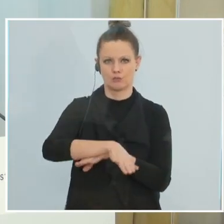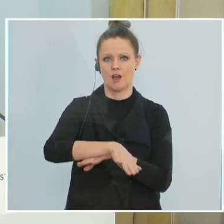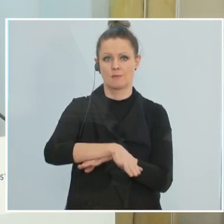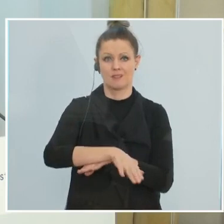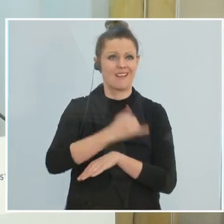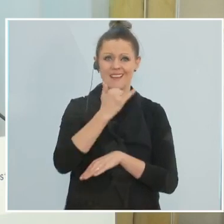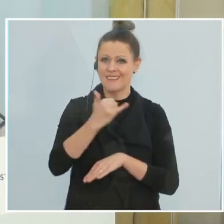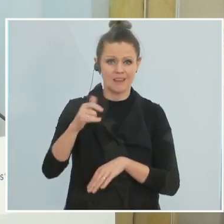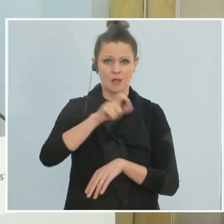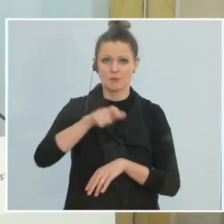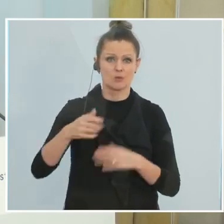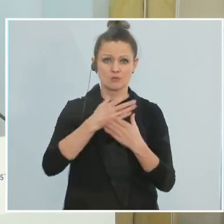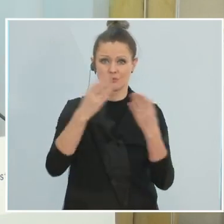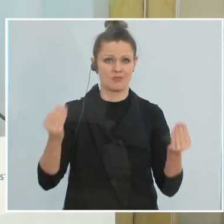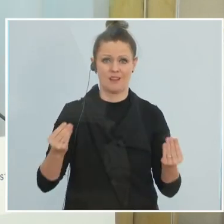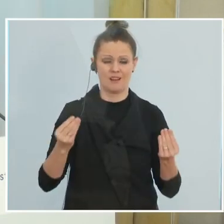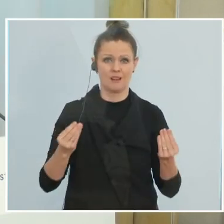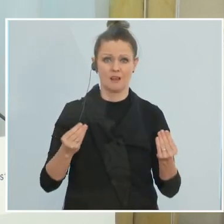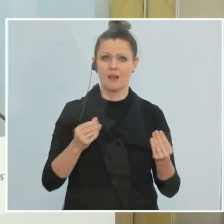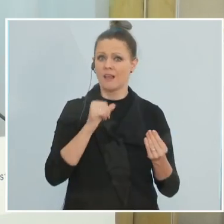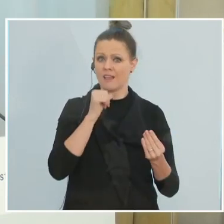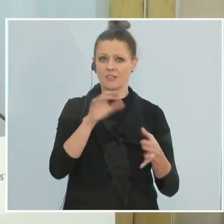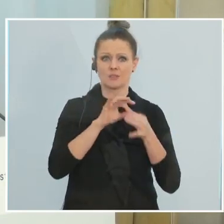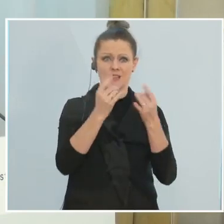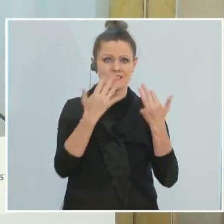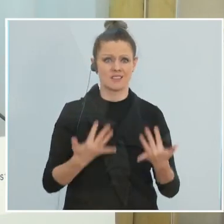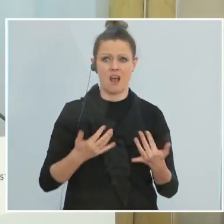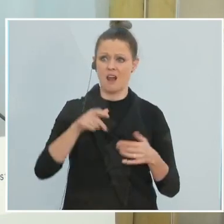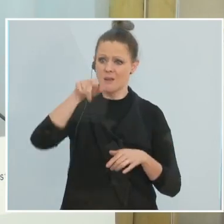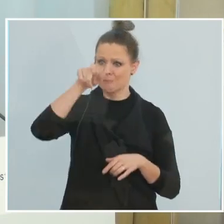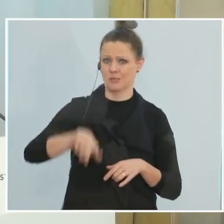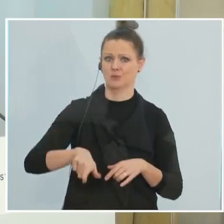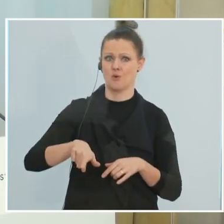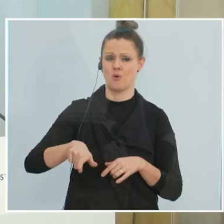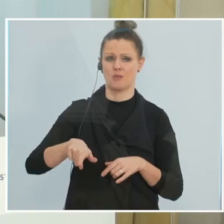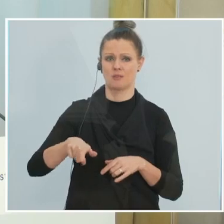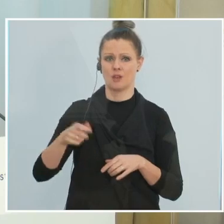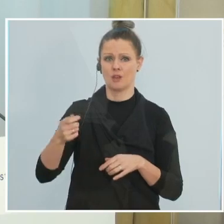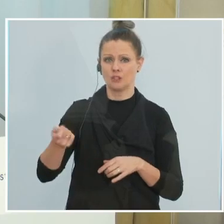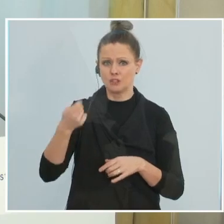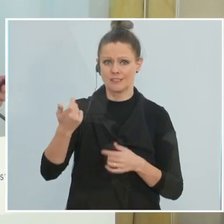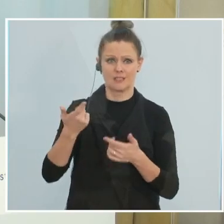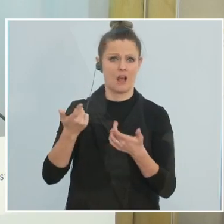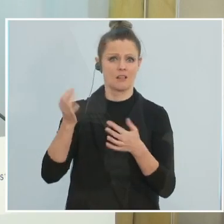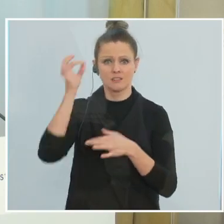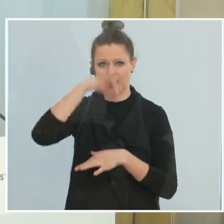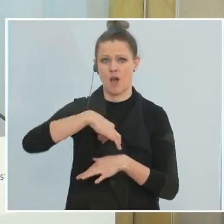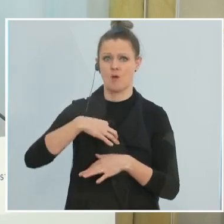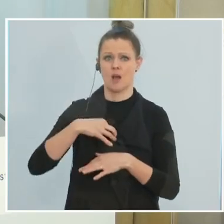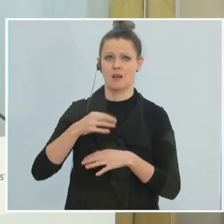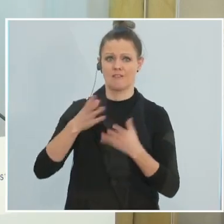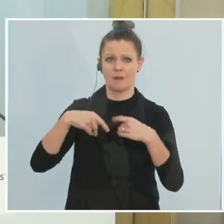geht ja nicht um Zahlen, es geht um Schicksal, es geht um Menschen, es geht um Trauer, es geht um das Verlieren von